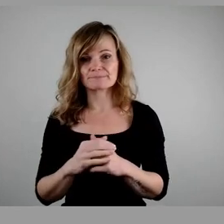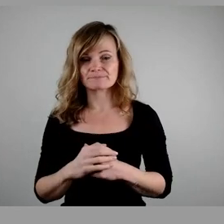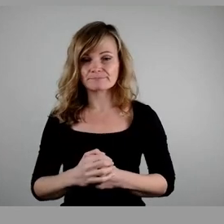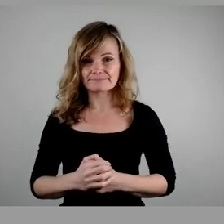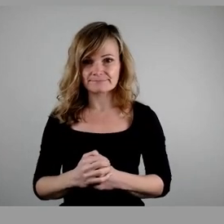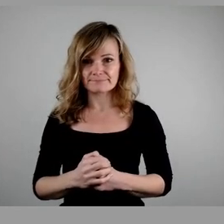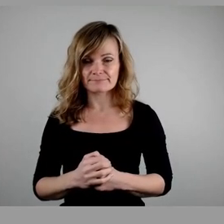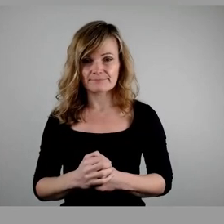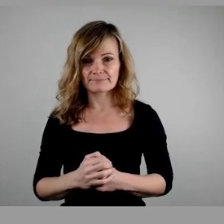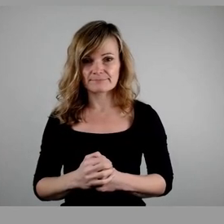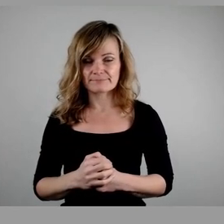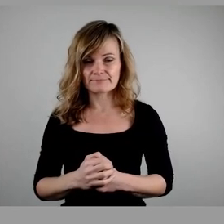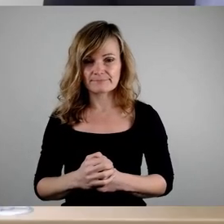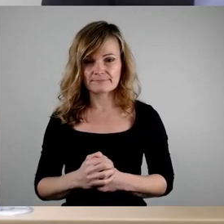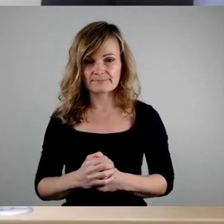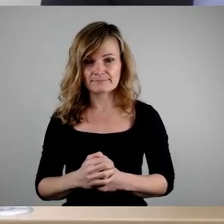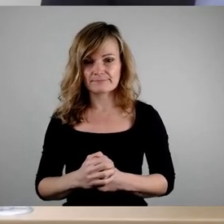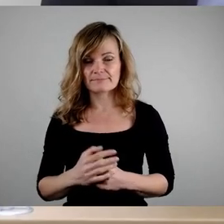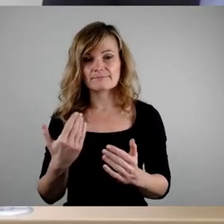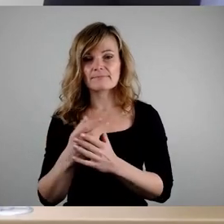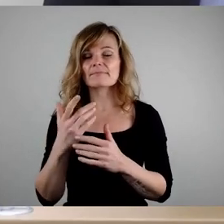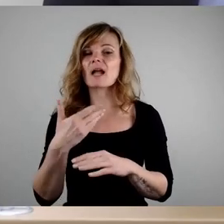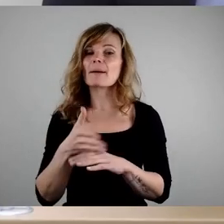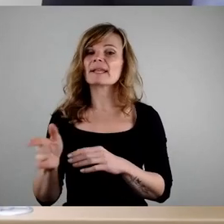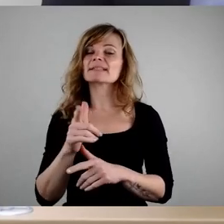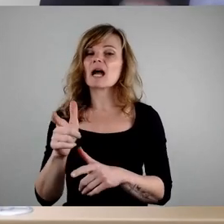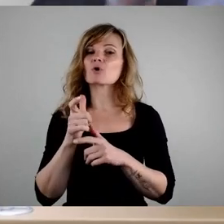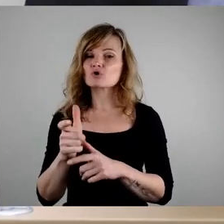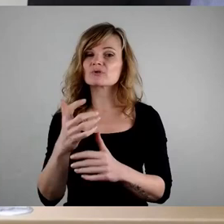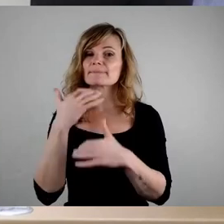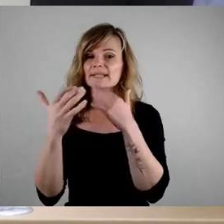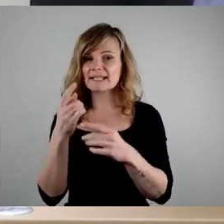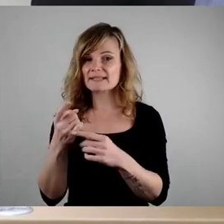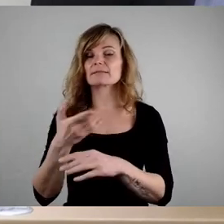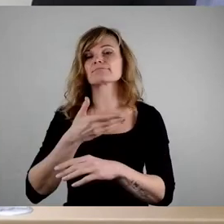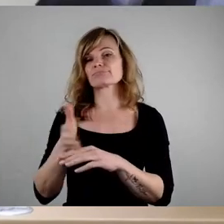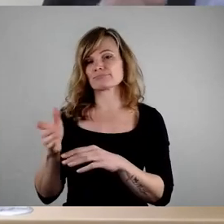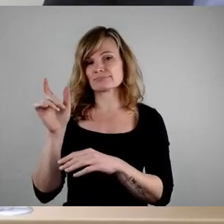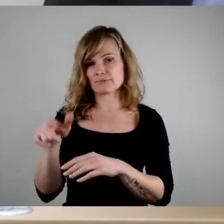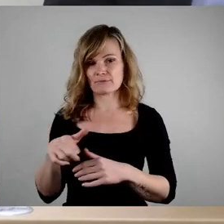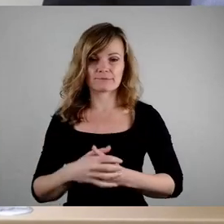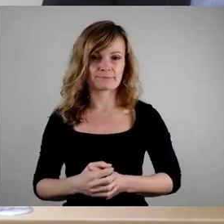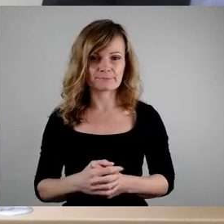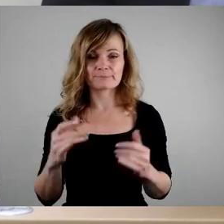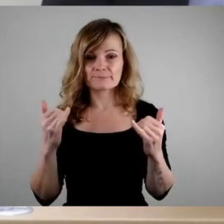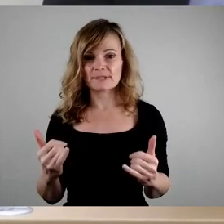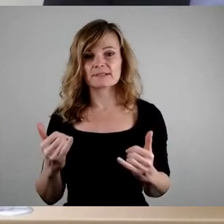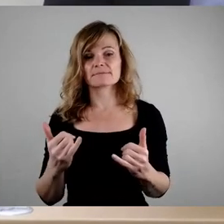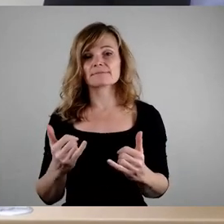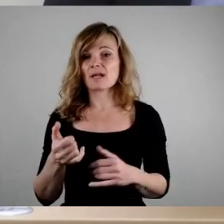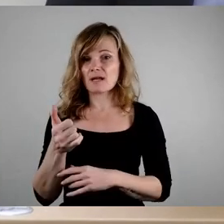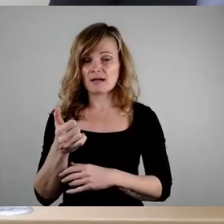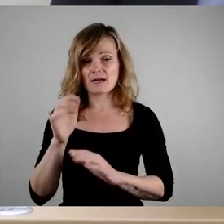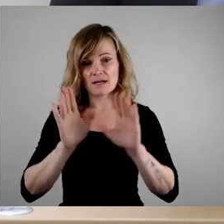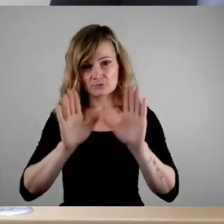ablehnende Ausschussbericht abgelehnt worden. Und wir kommen damit zur Abstimmung über